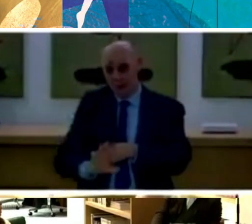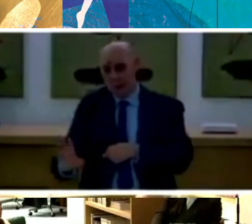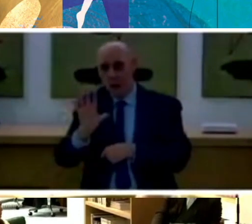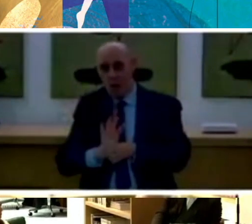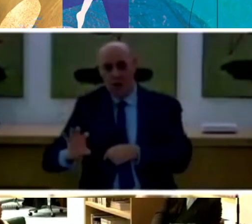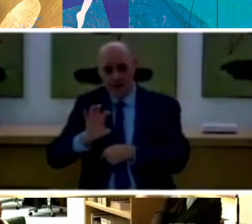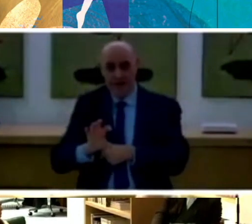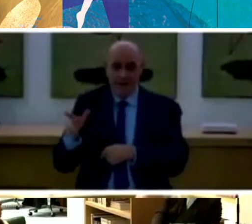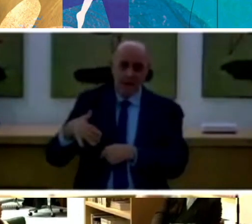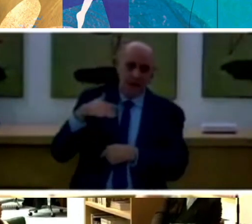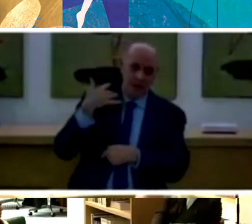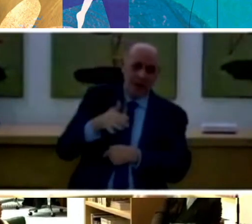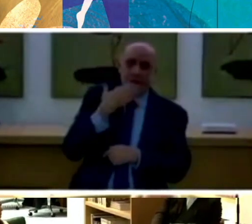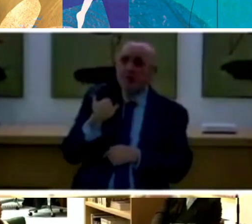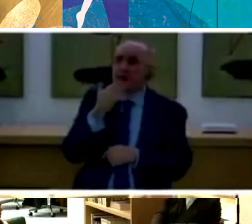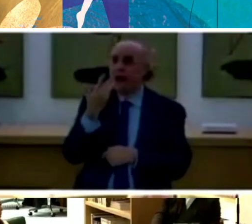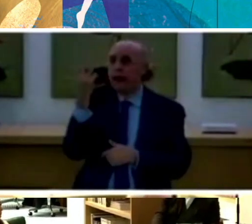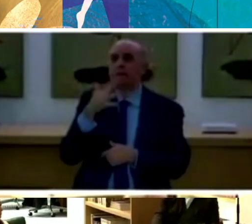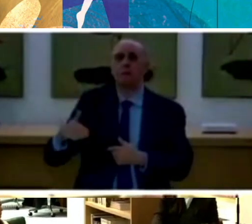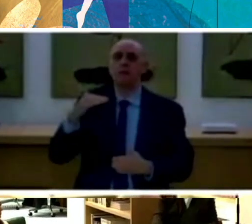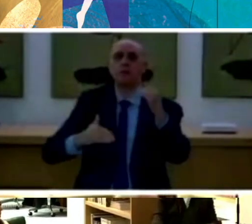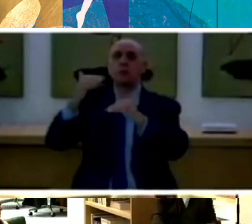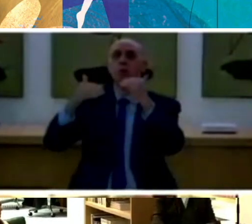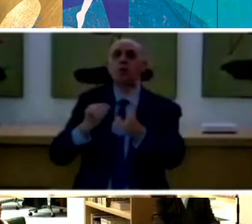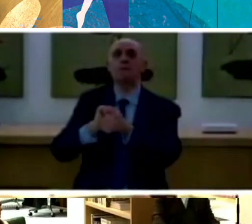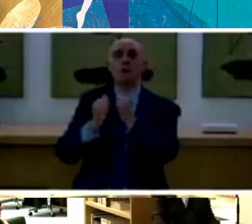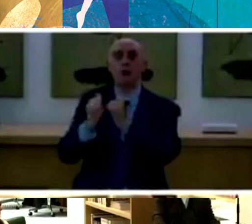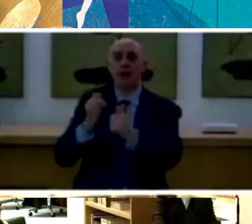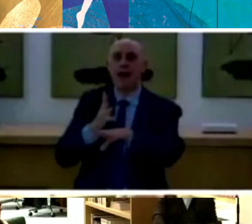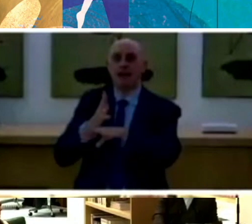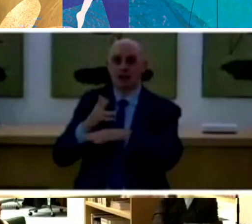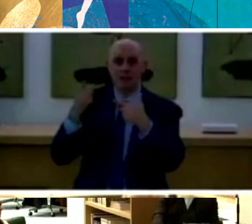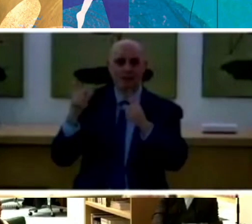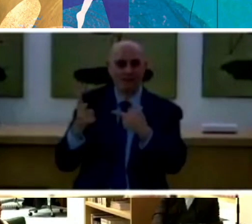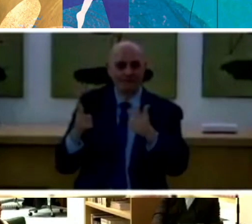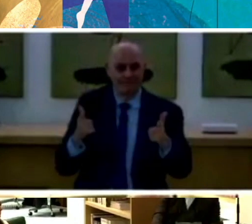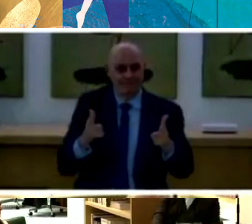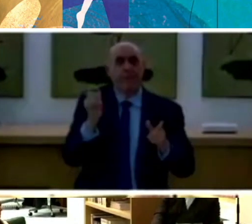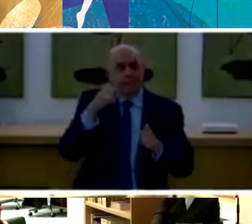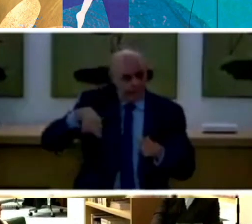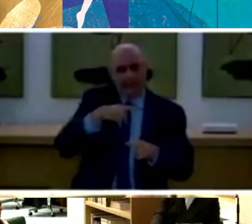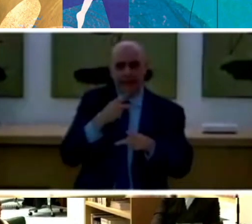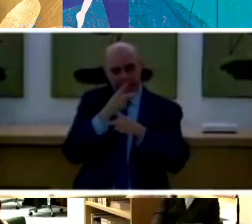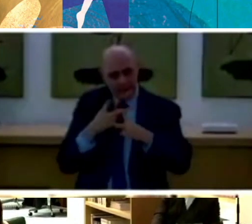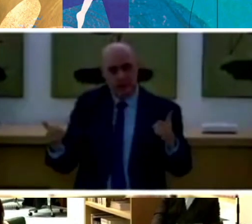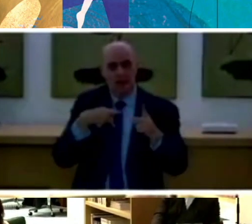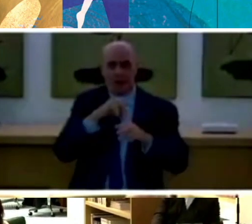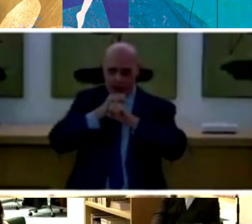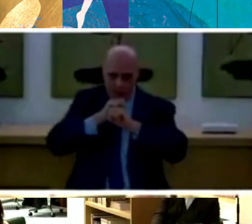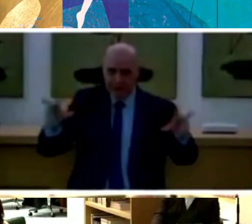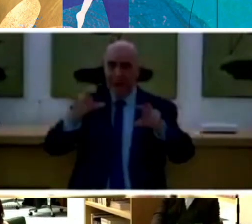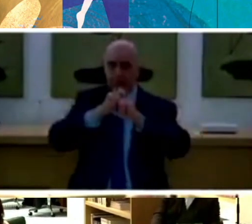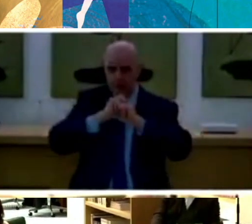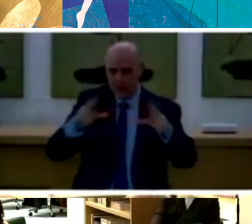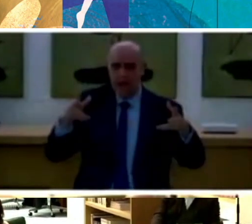addirittura di strutture sportive che possono essere accessibili, però noi stiamo tentando di portare quel messaggio attraverso delle